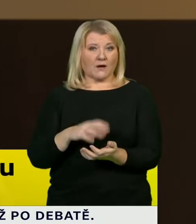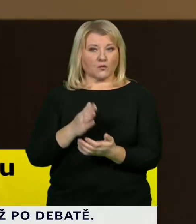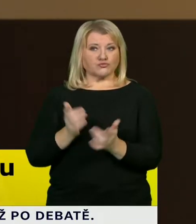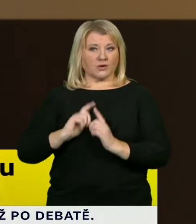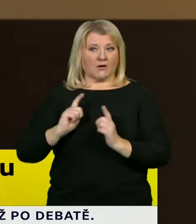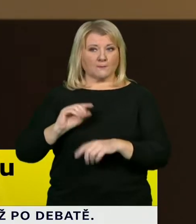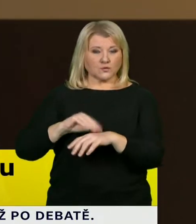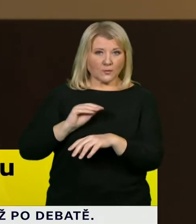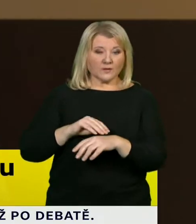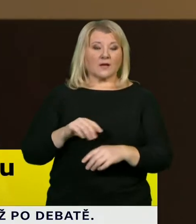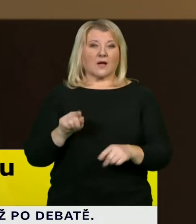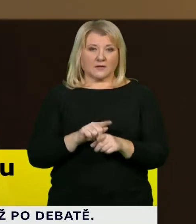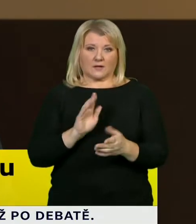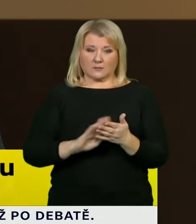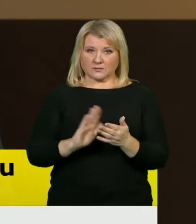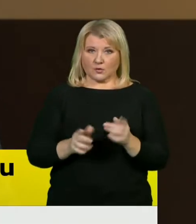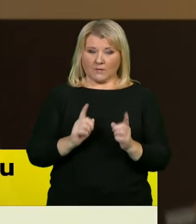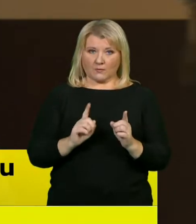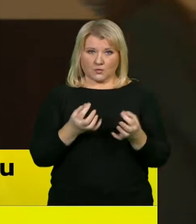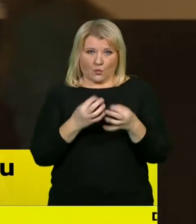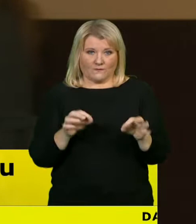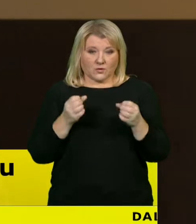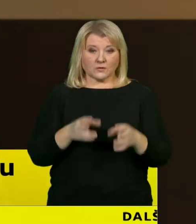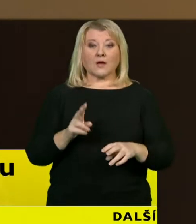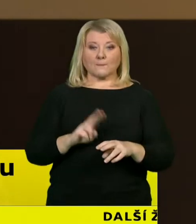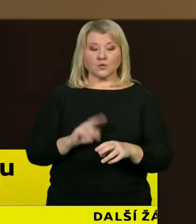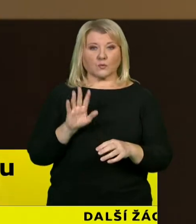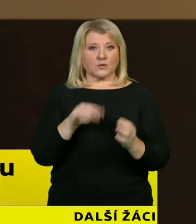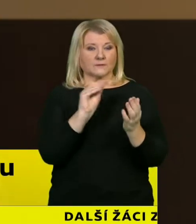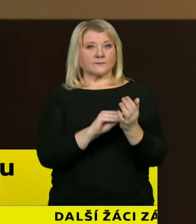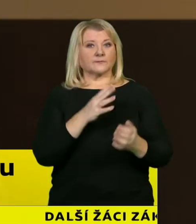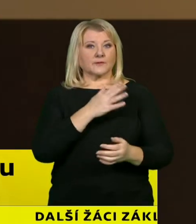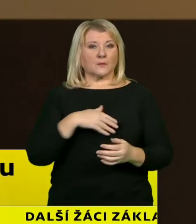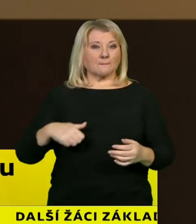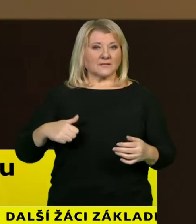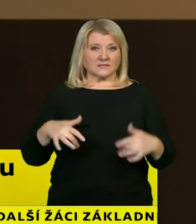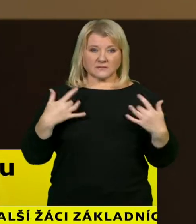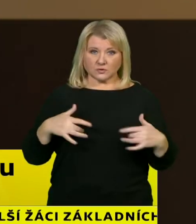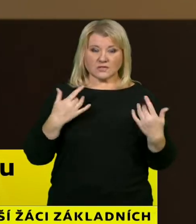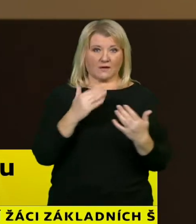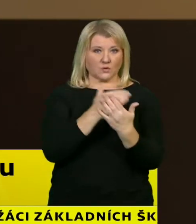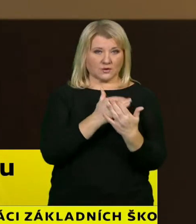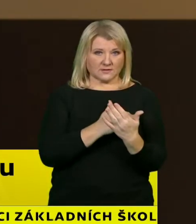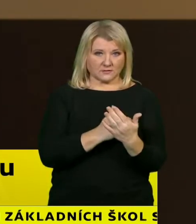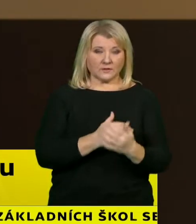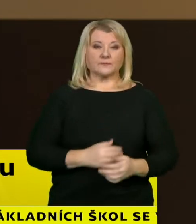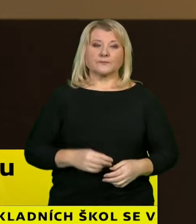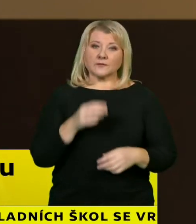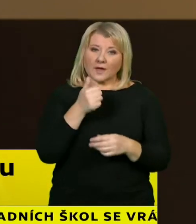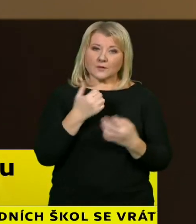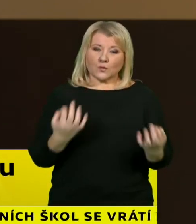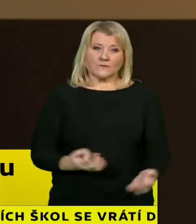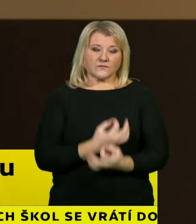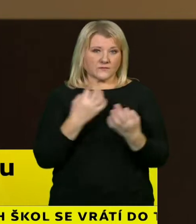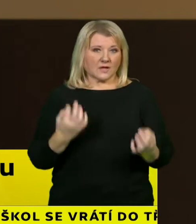měla být i finálně uvolněna. Bude potom k dispozici i na webu ministerstva zdravotnictví. A jednou z věcí, o